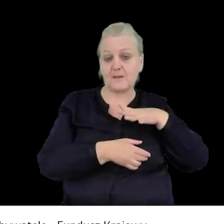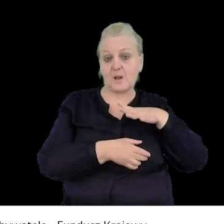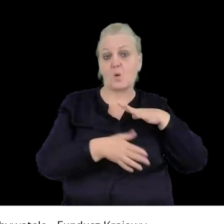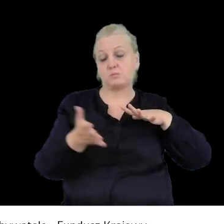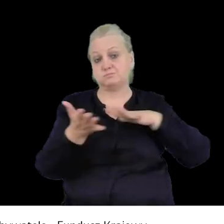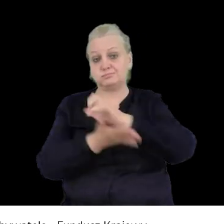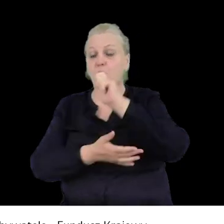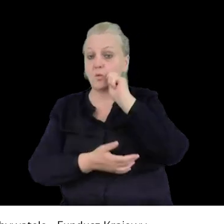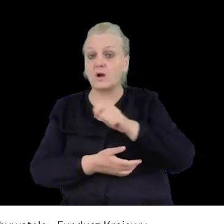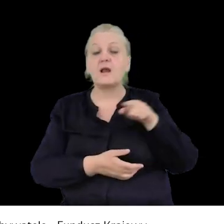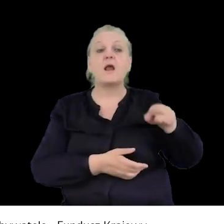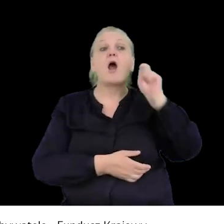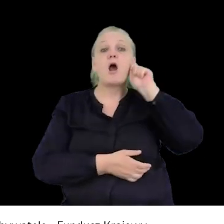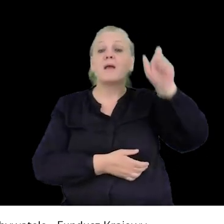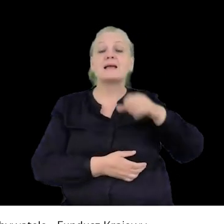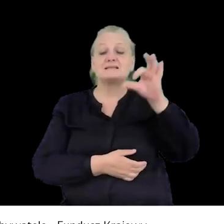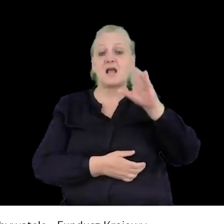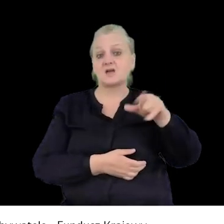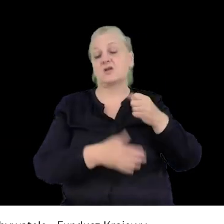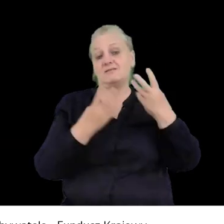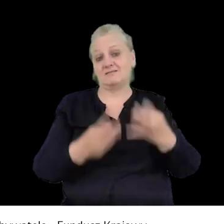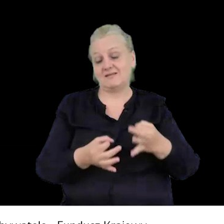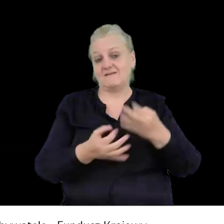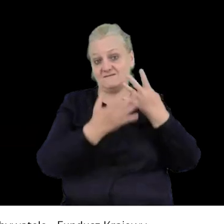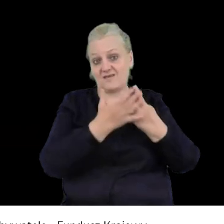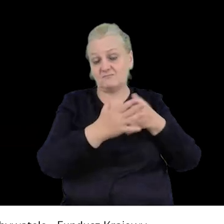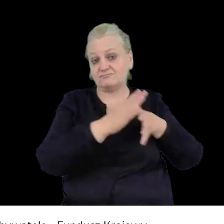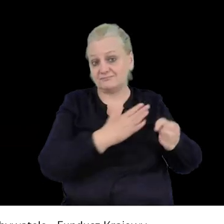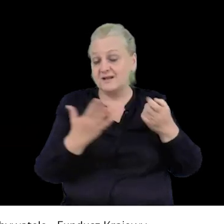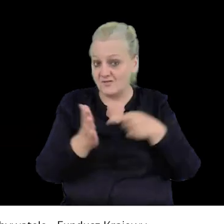Sasza została aresztowana i jest pozbawiona wolności, więc jakby to są,